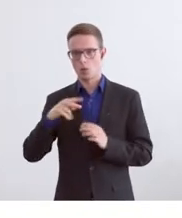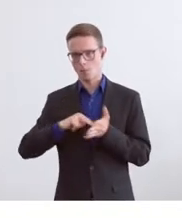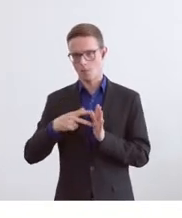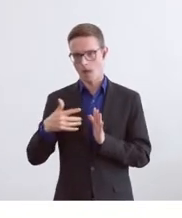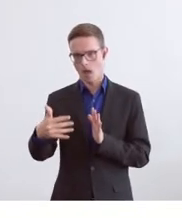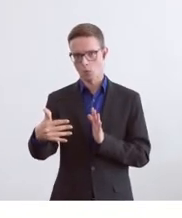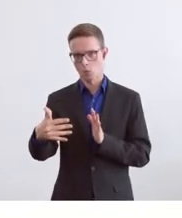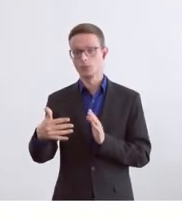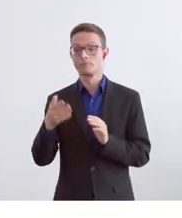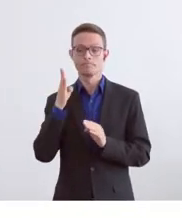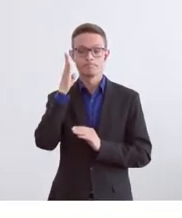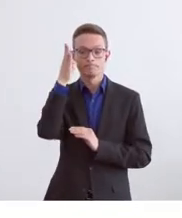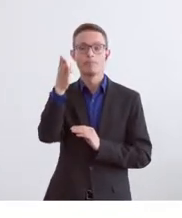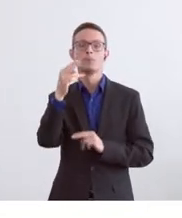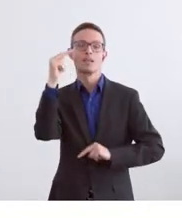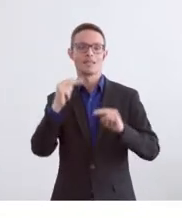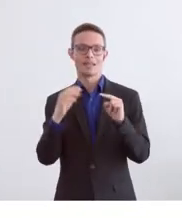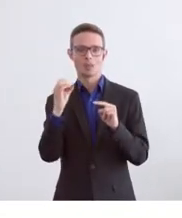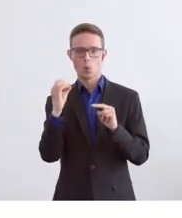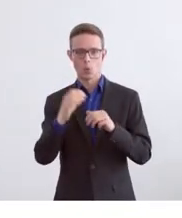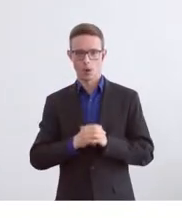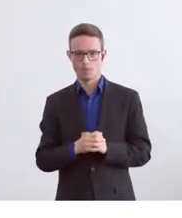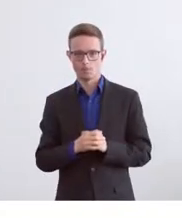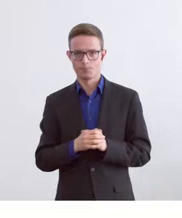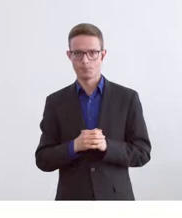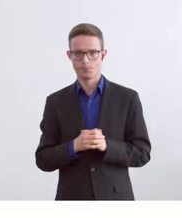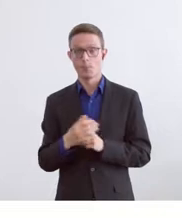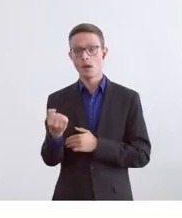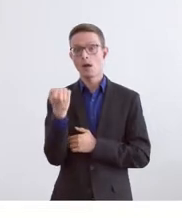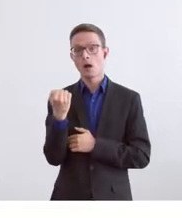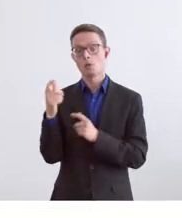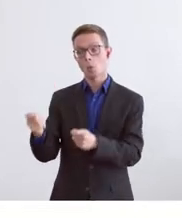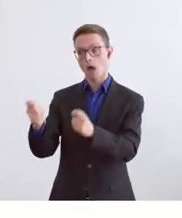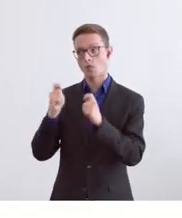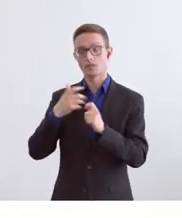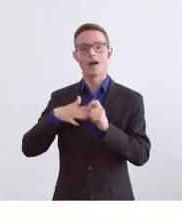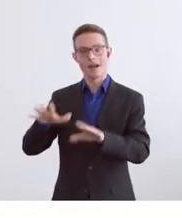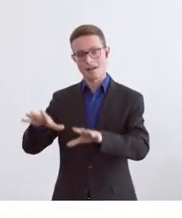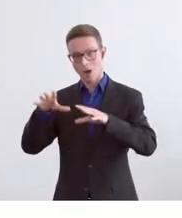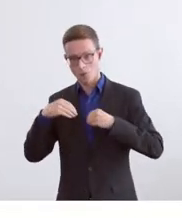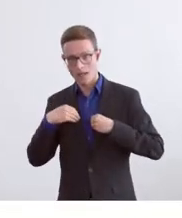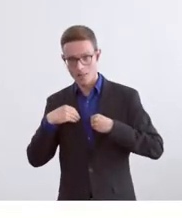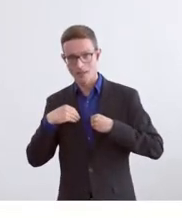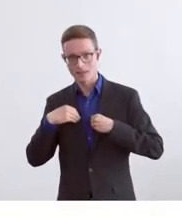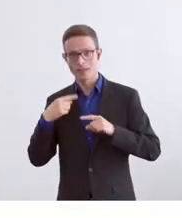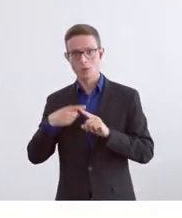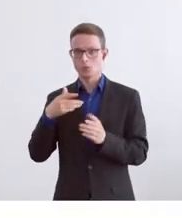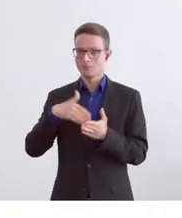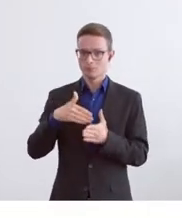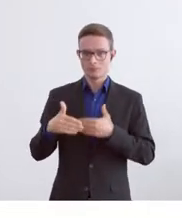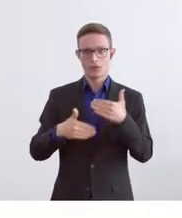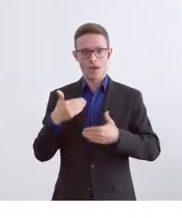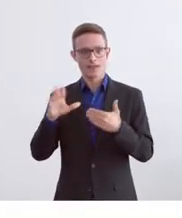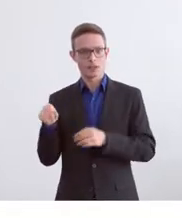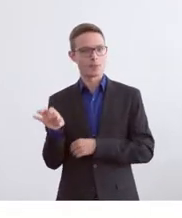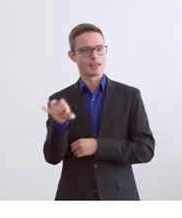Netto Null. Wir nehmen diesen Auftrag von Seiten der Kantone sehr gerne entgegen und werden weiterarbeiten mit den